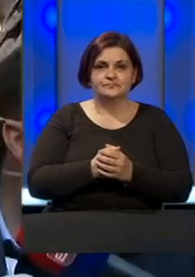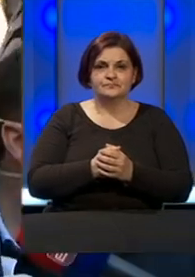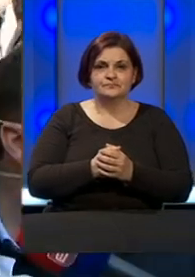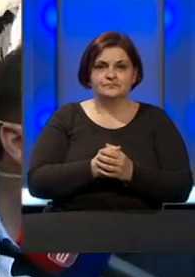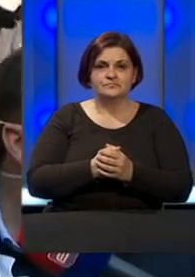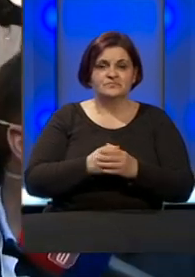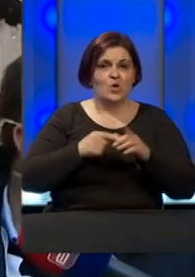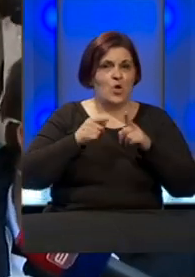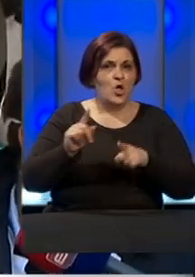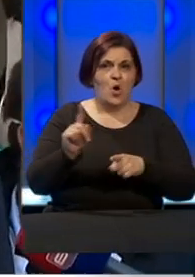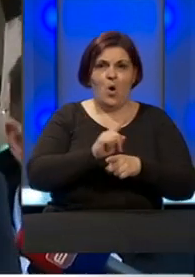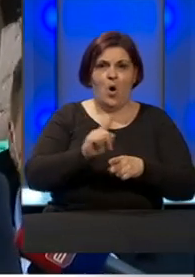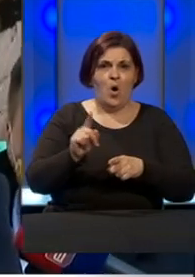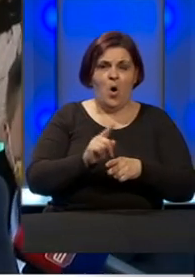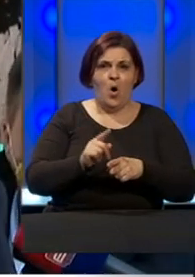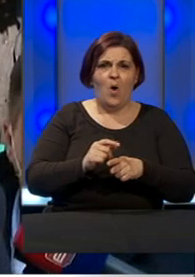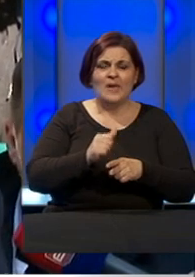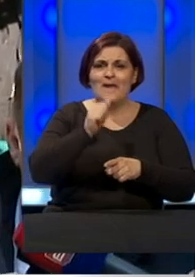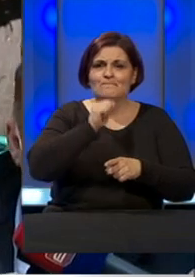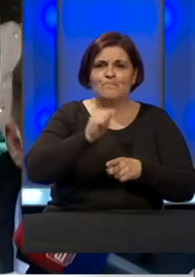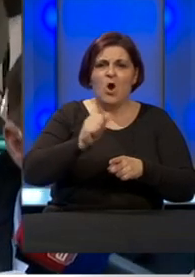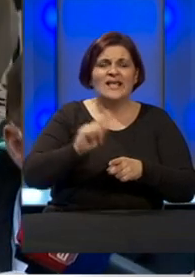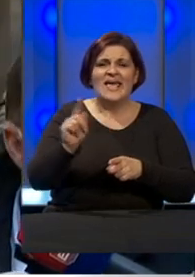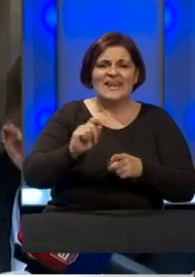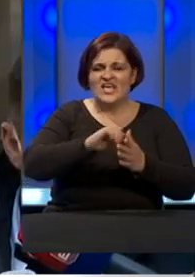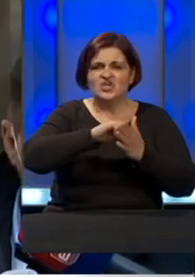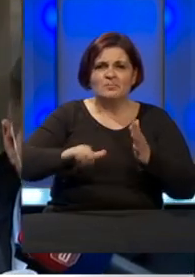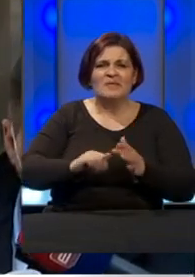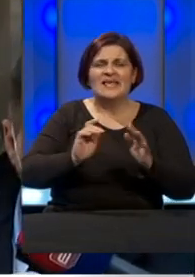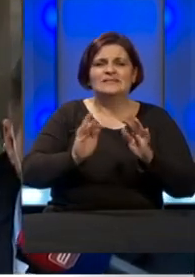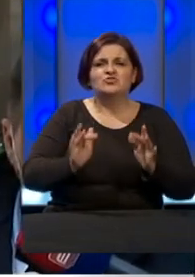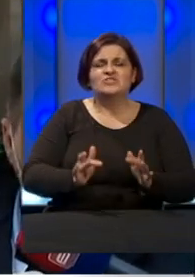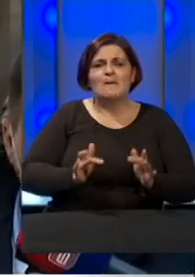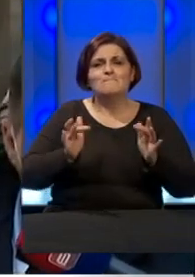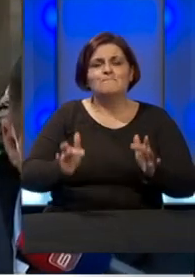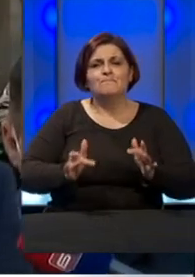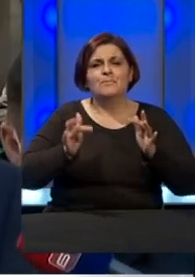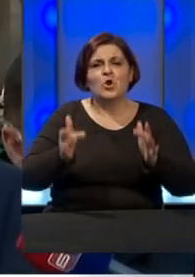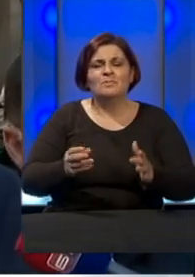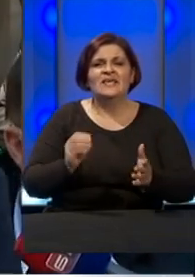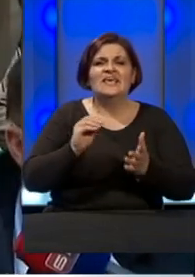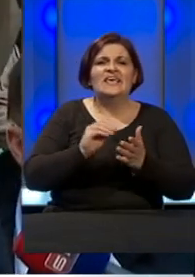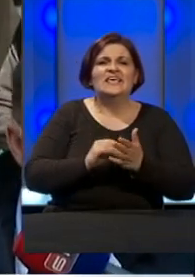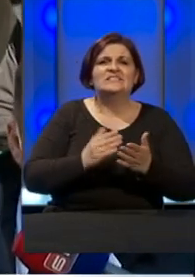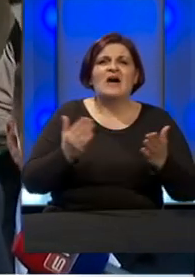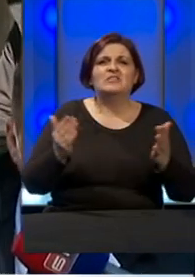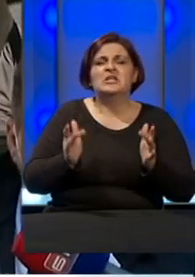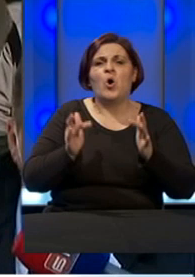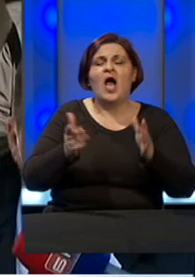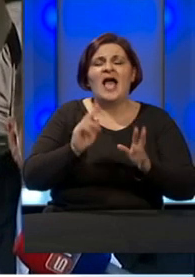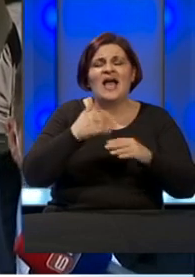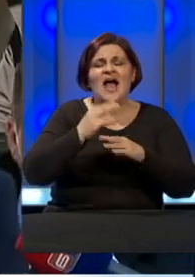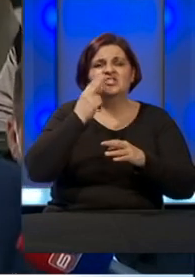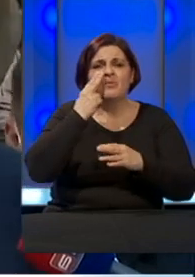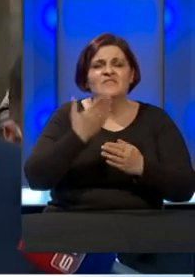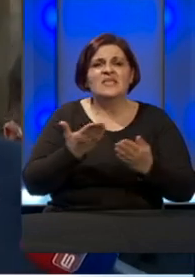Ovdje se neće odpisati porez, porez će se samo prolongirati, reprogramirati i staviti neki moratorij. A kasnije ćemo vidjeti